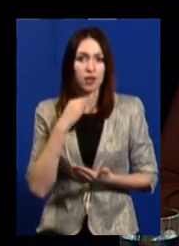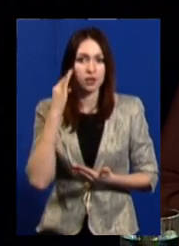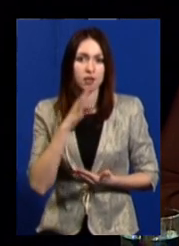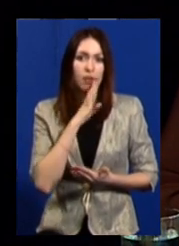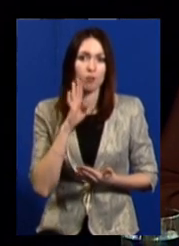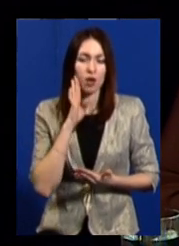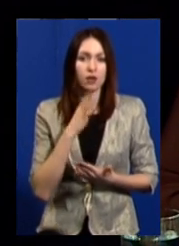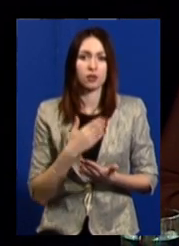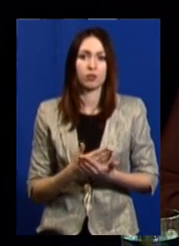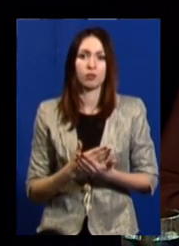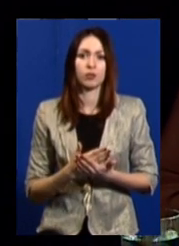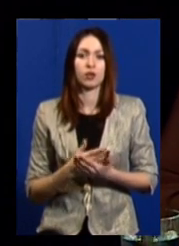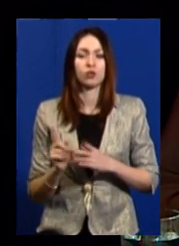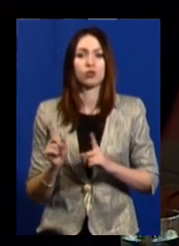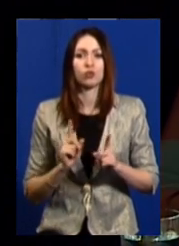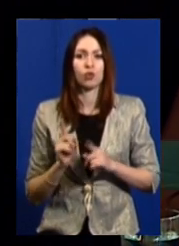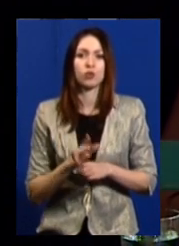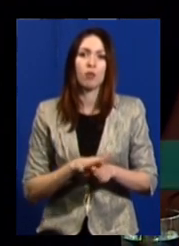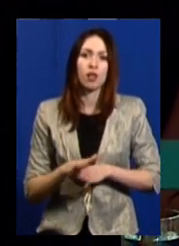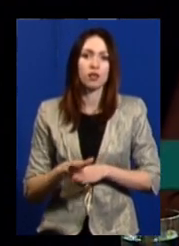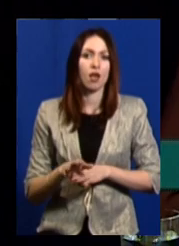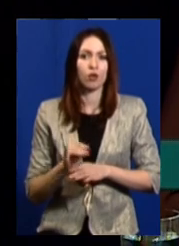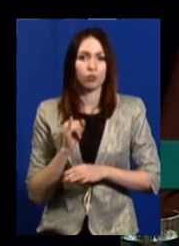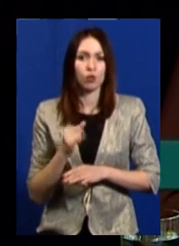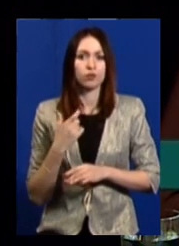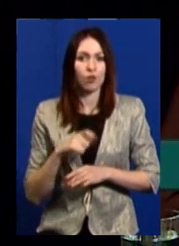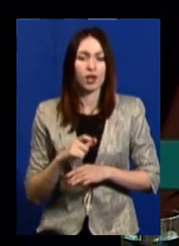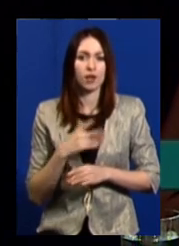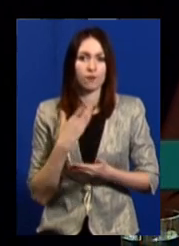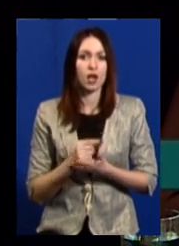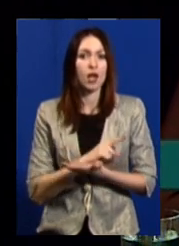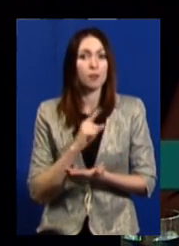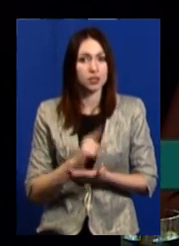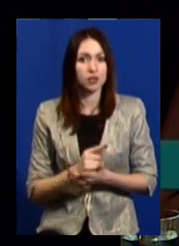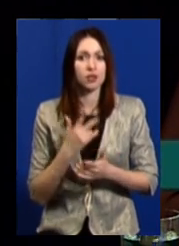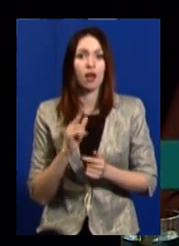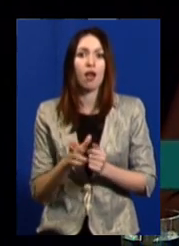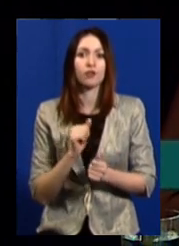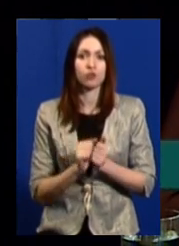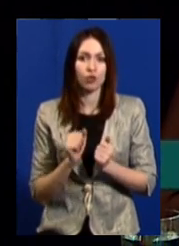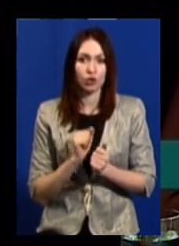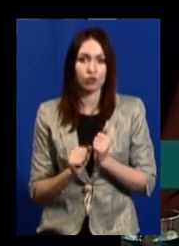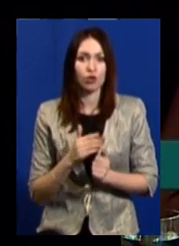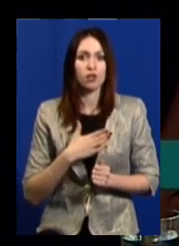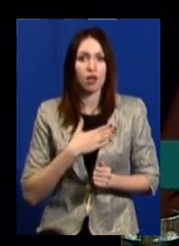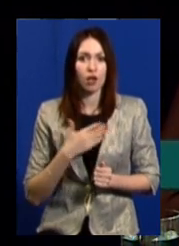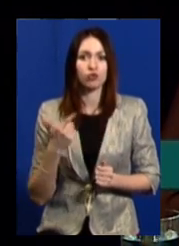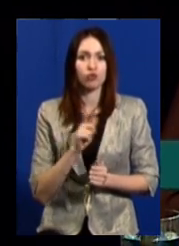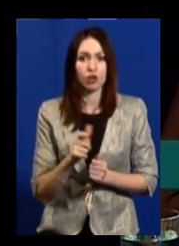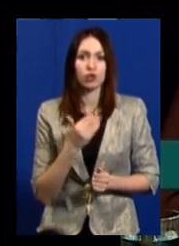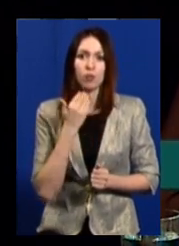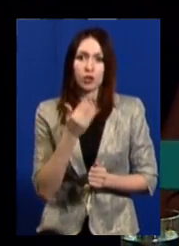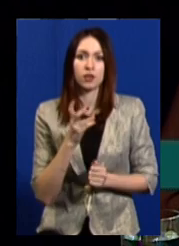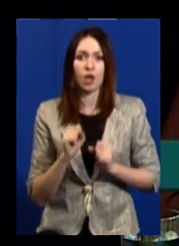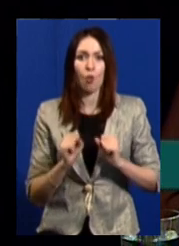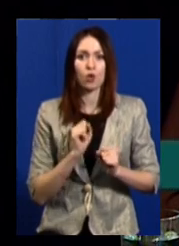матір, що виконують неналежним чином свої обов'язки, то, як найчастіше, наші громадяни звертаються на